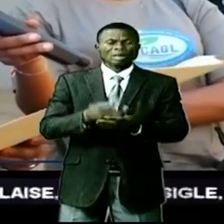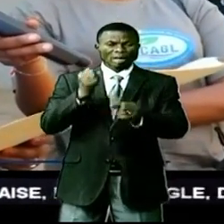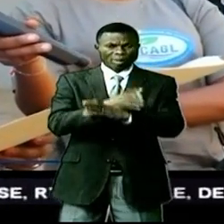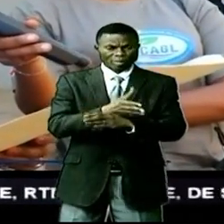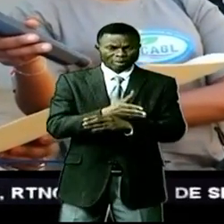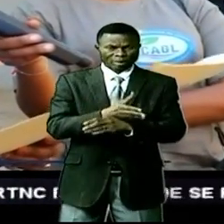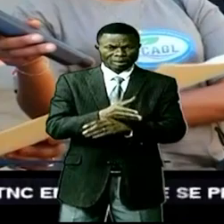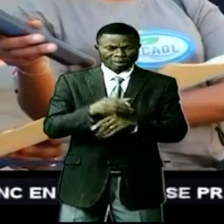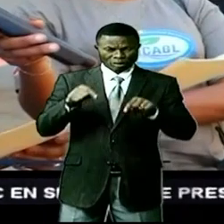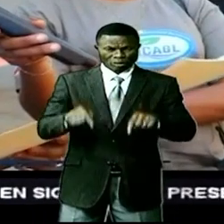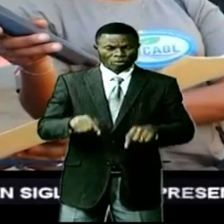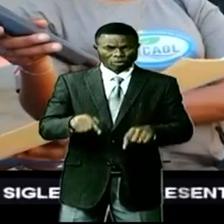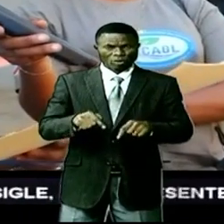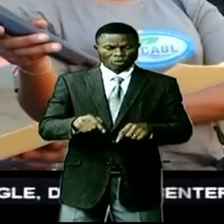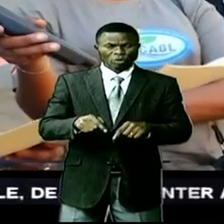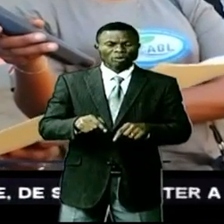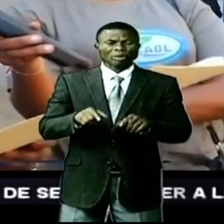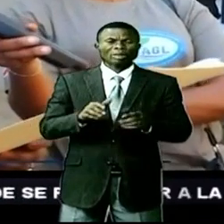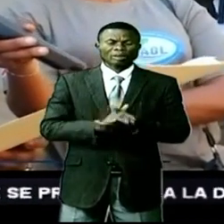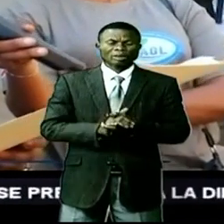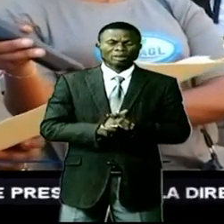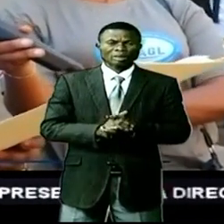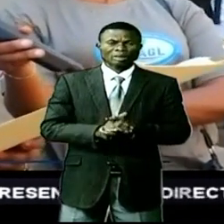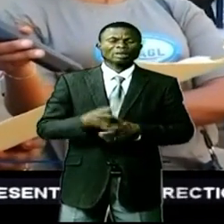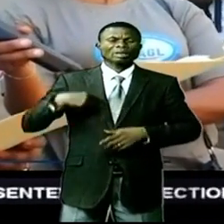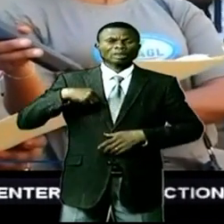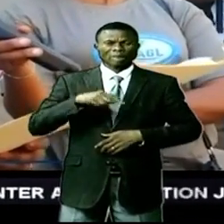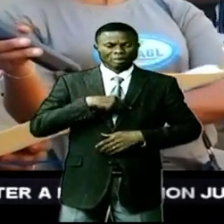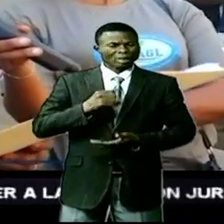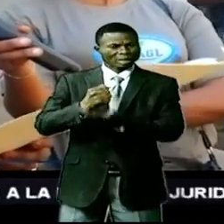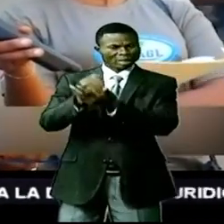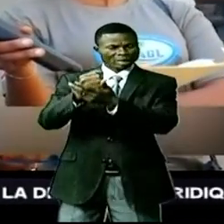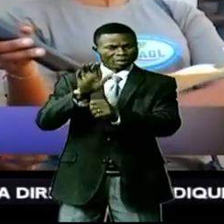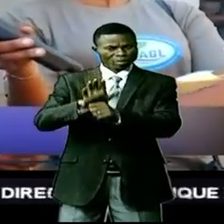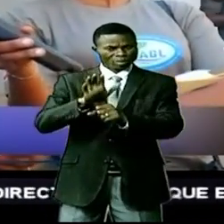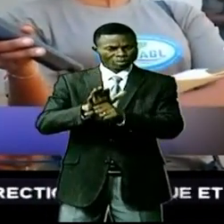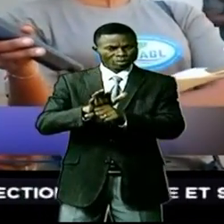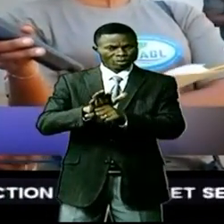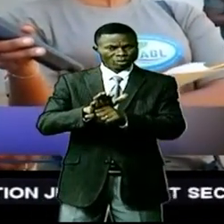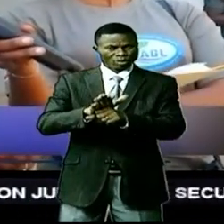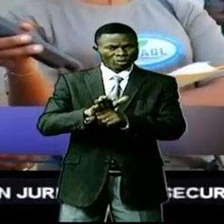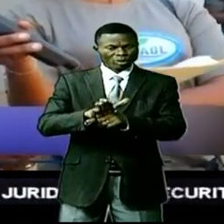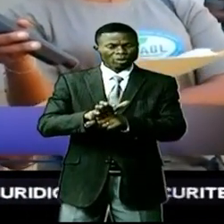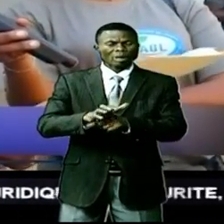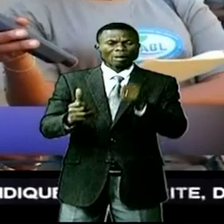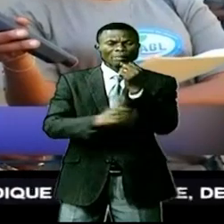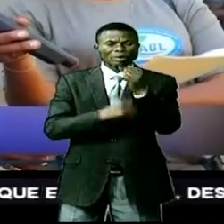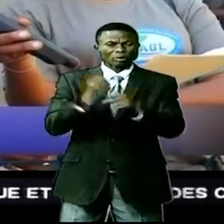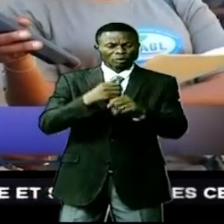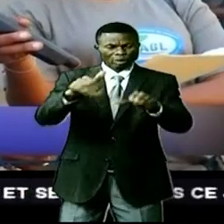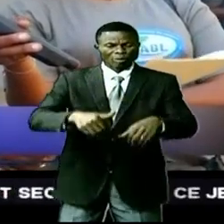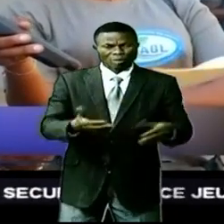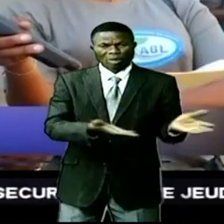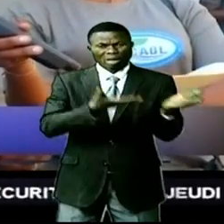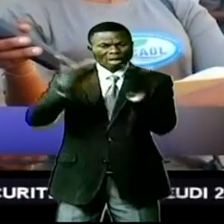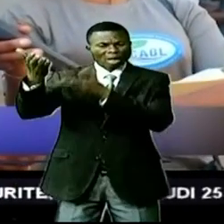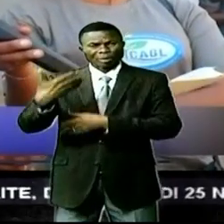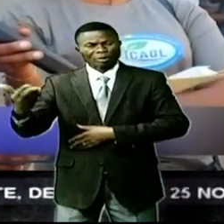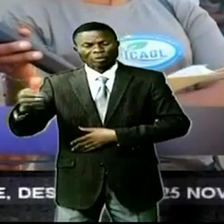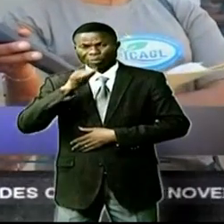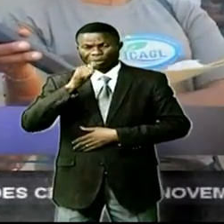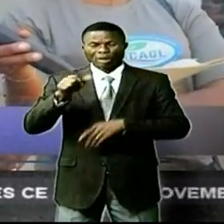il y a quelques heures et qui vont permettre non seulement aux producteurs d'évacuer les produits,